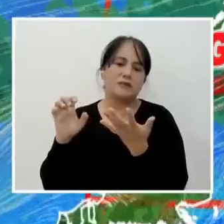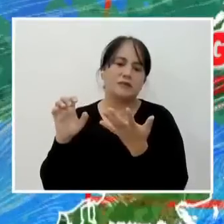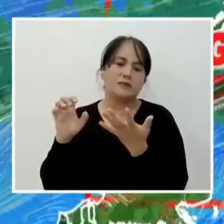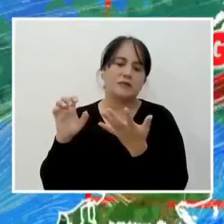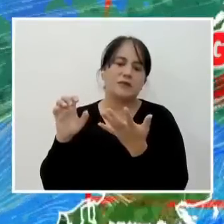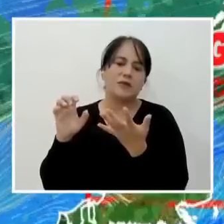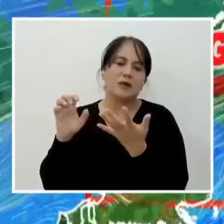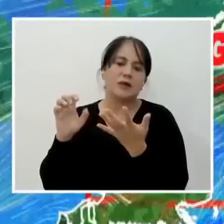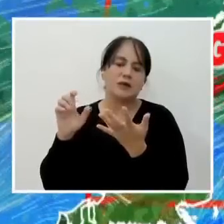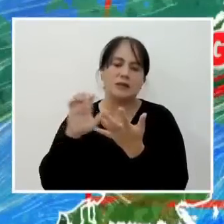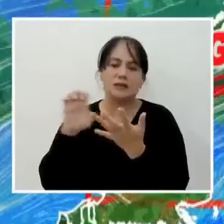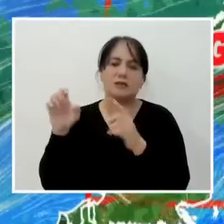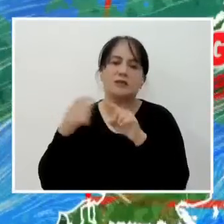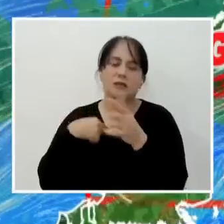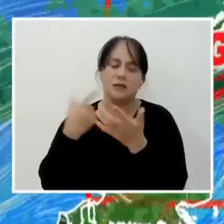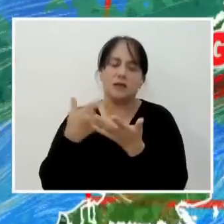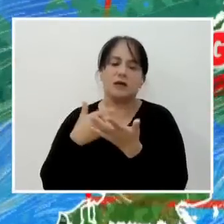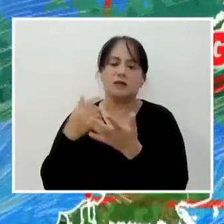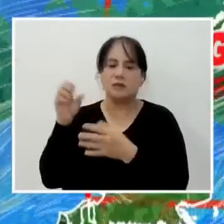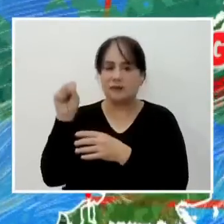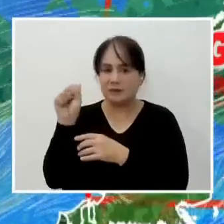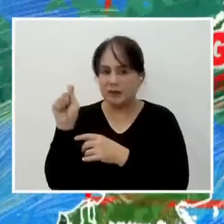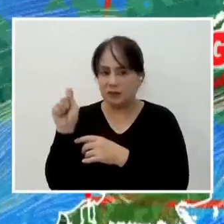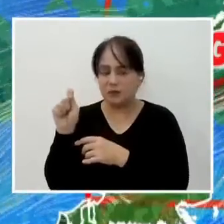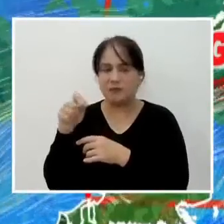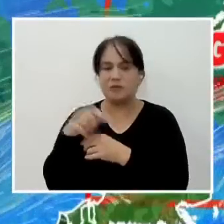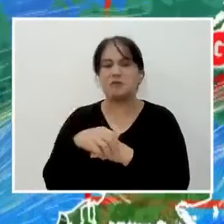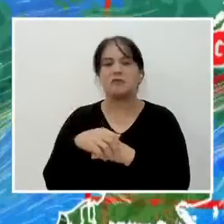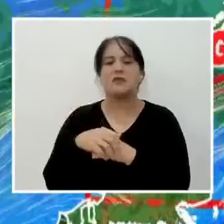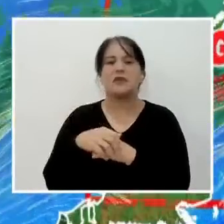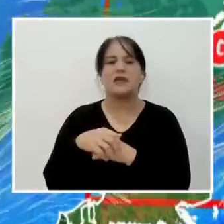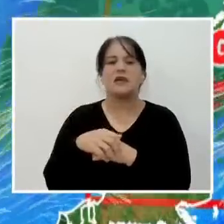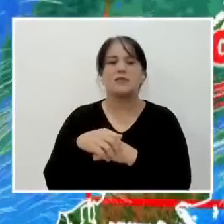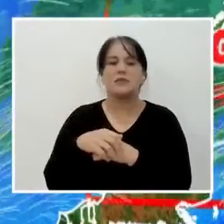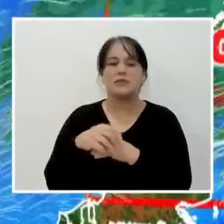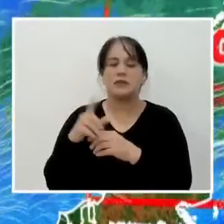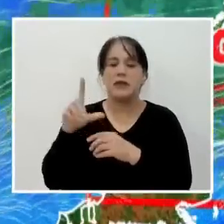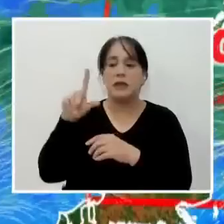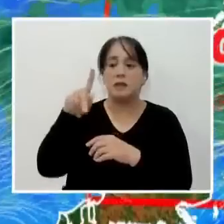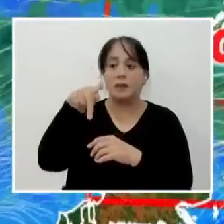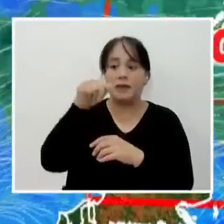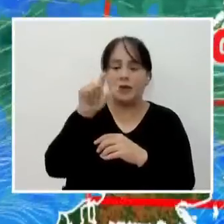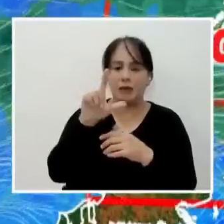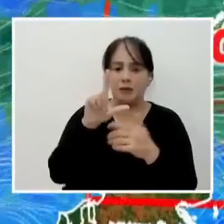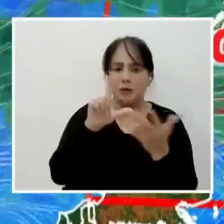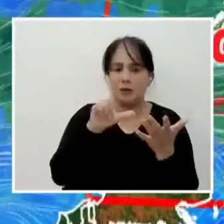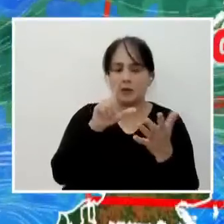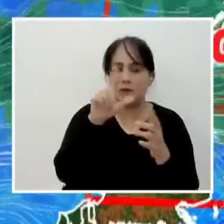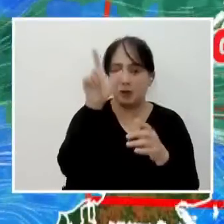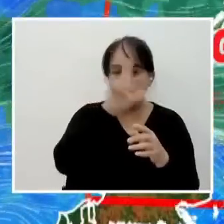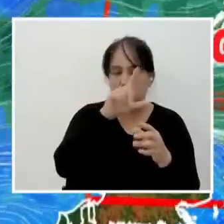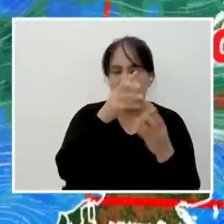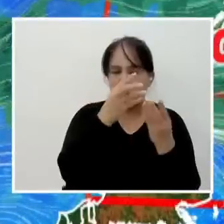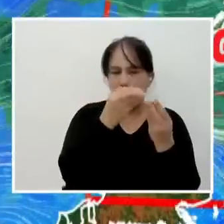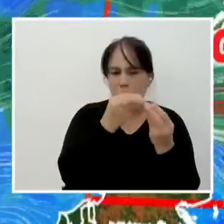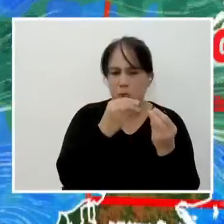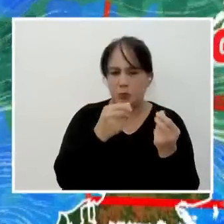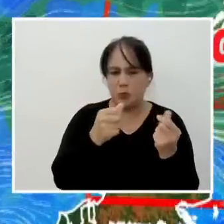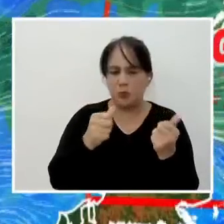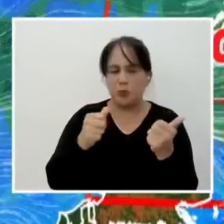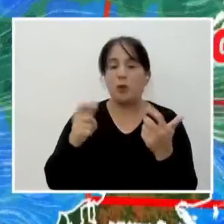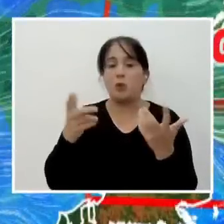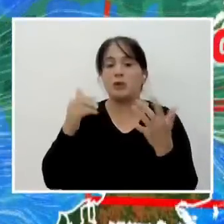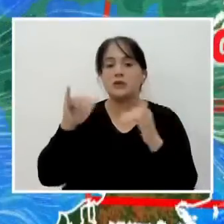araw ng Sabado. Posibleng malusaw ang LPA malapit sa Luzon at ang maiiwan na lang po ay itong LPA sa labas ng